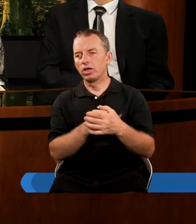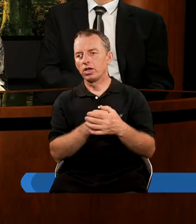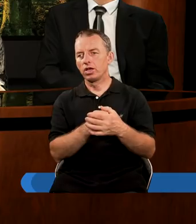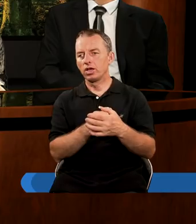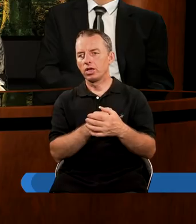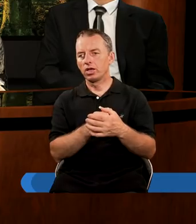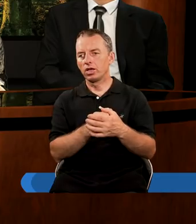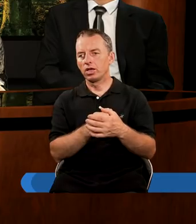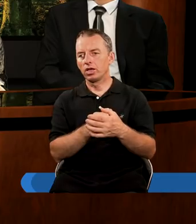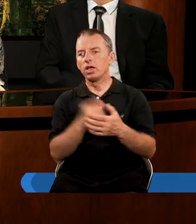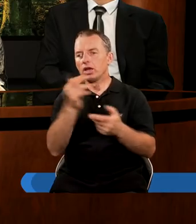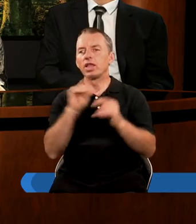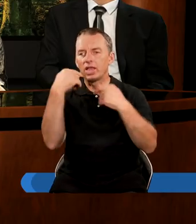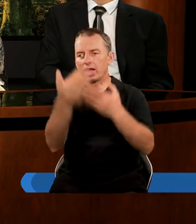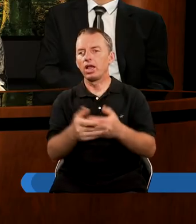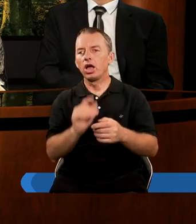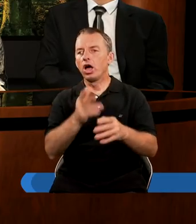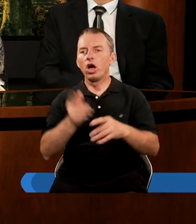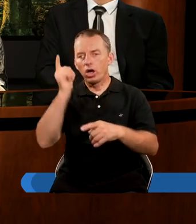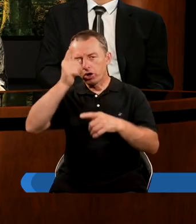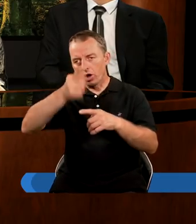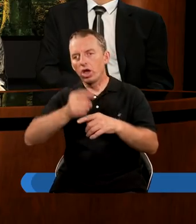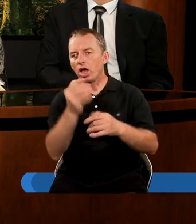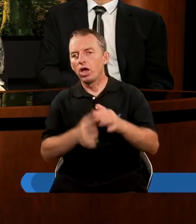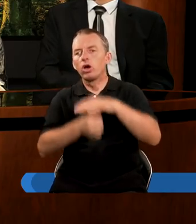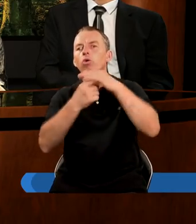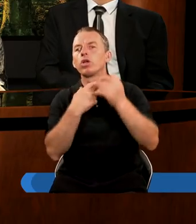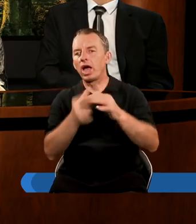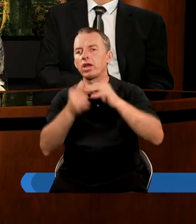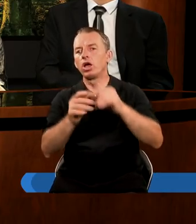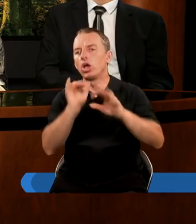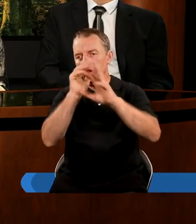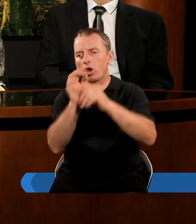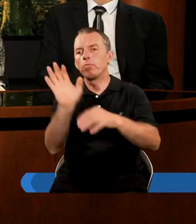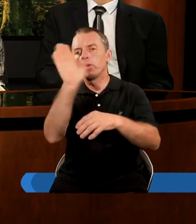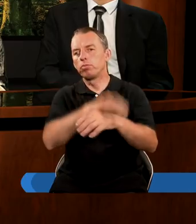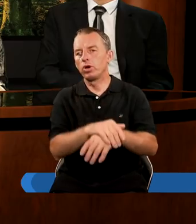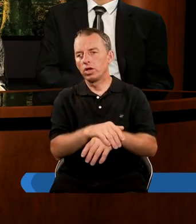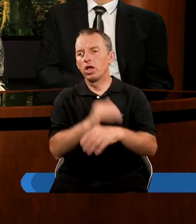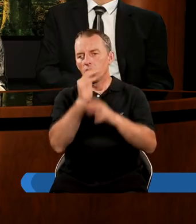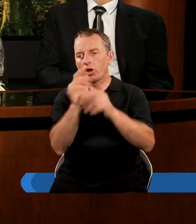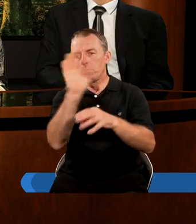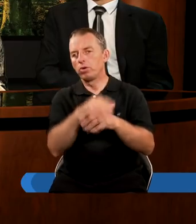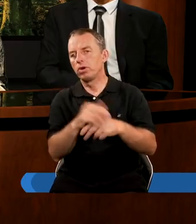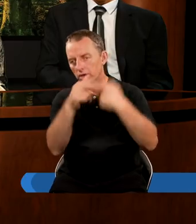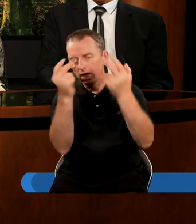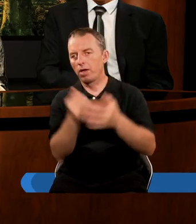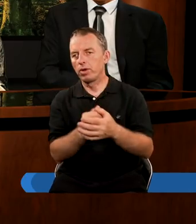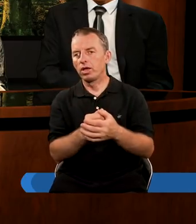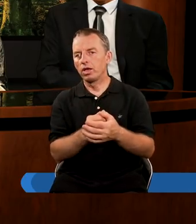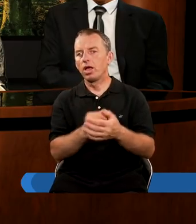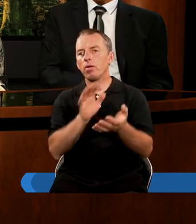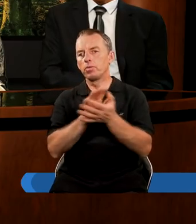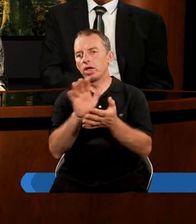wstąp pomnieć właśnie. Gdyż sam Pan nadany rozkaz. Na głos archanioła i trąby Bożej. Ta trąba Boża jest tu wspomniana w